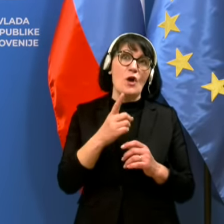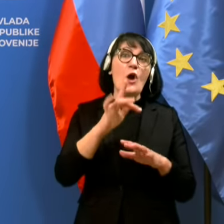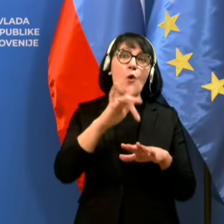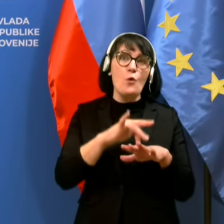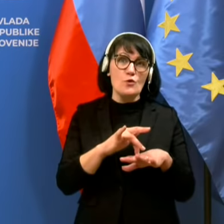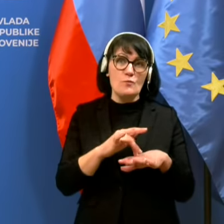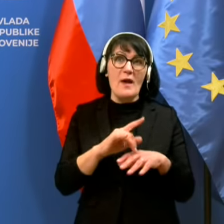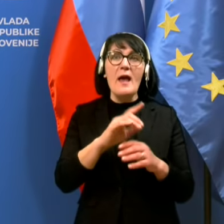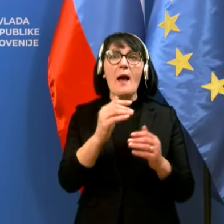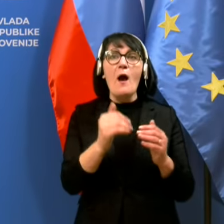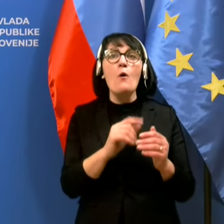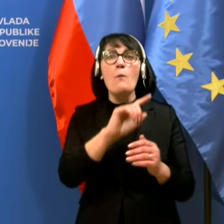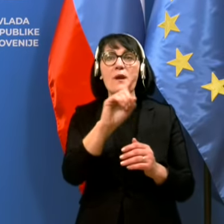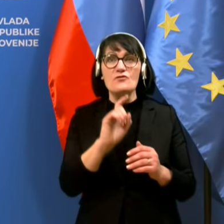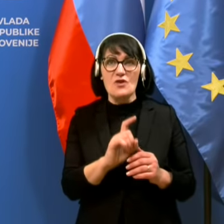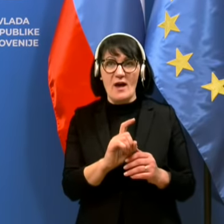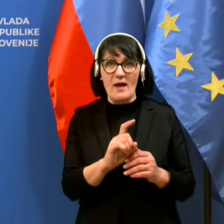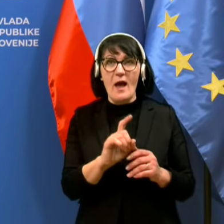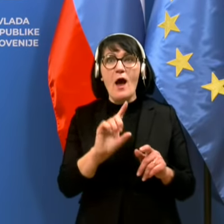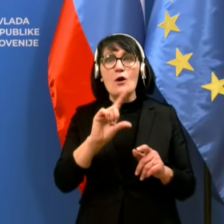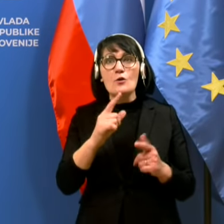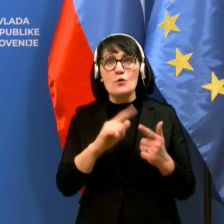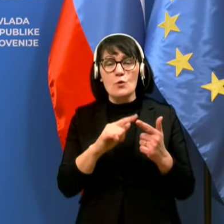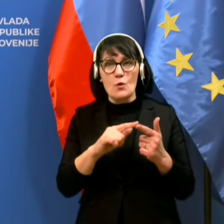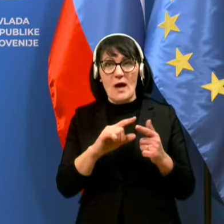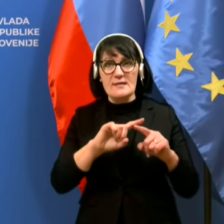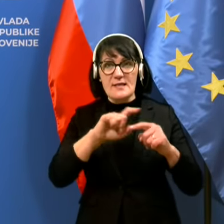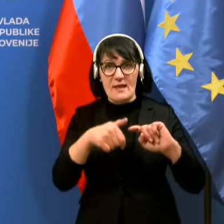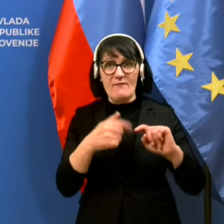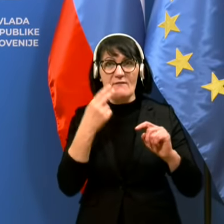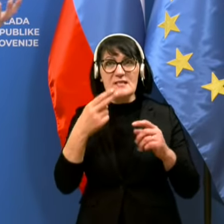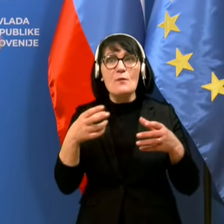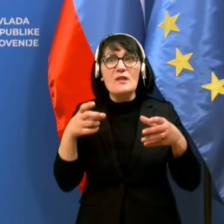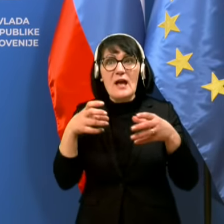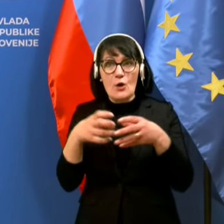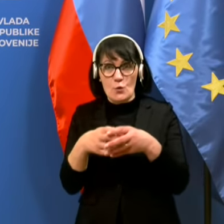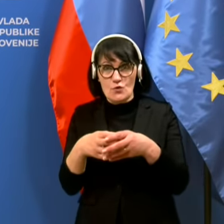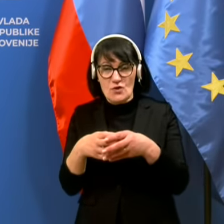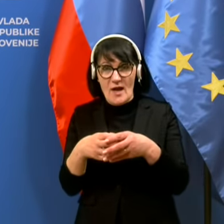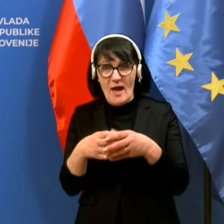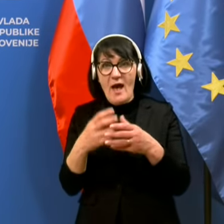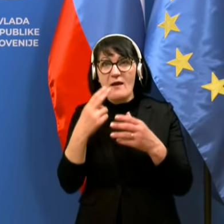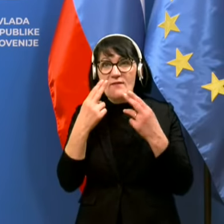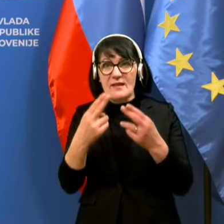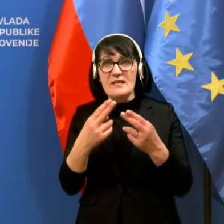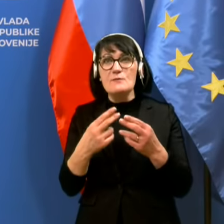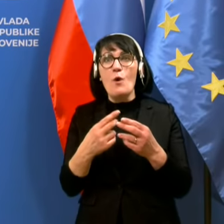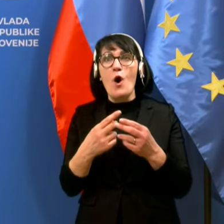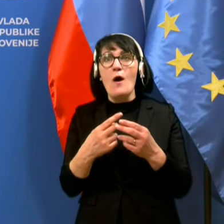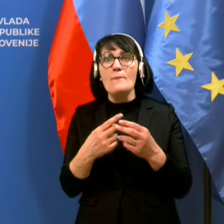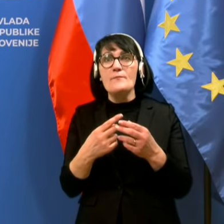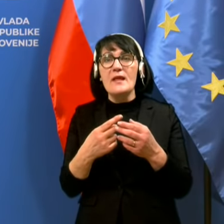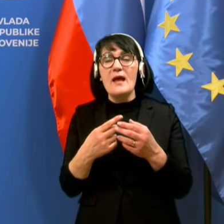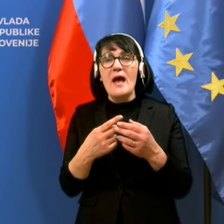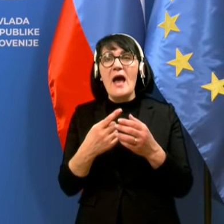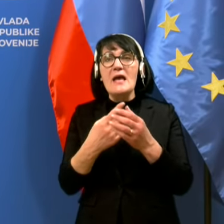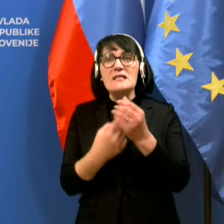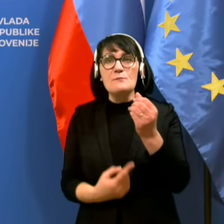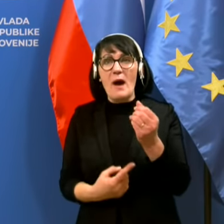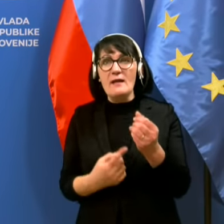Druga zadeva, videli smo te gruče, zaznali smo iz pač, dajmo reči praktično, v resnici